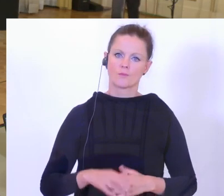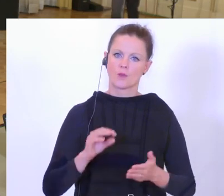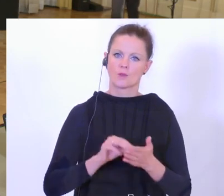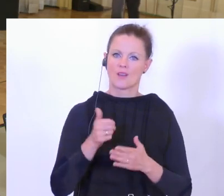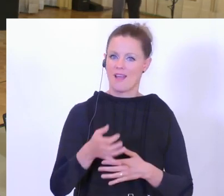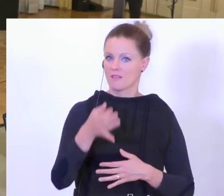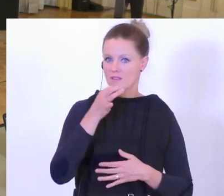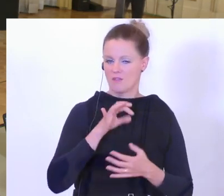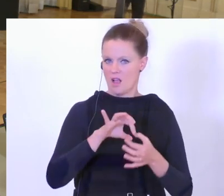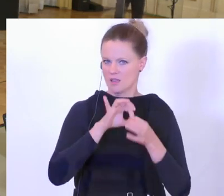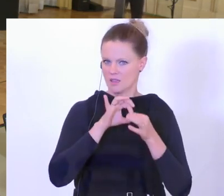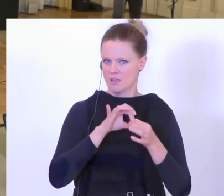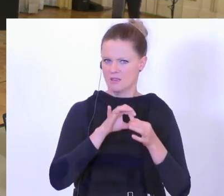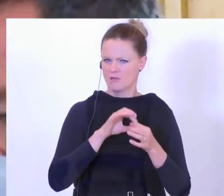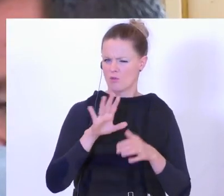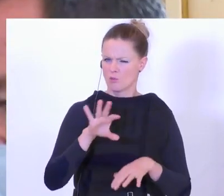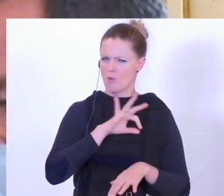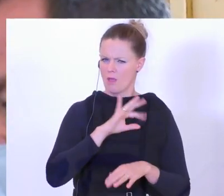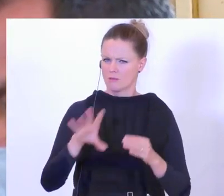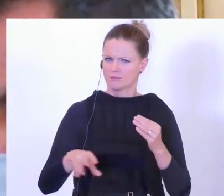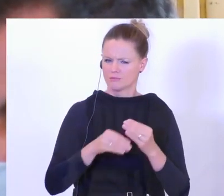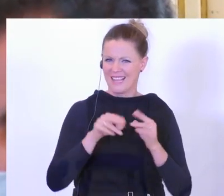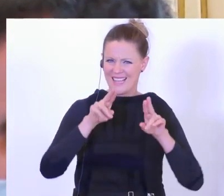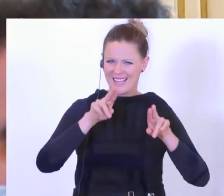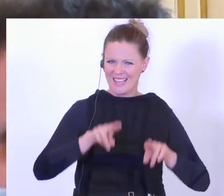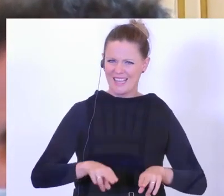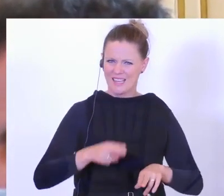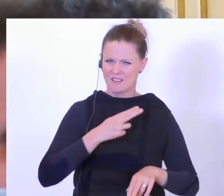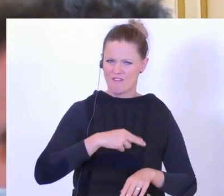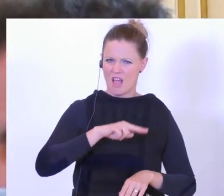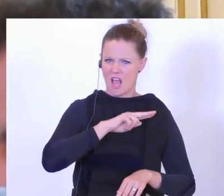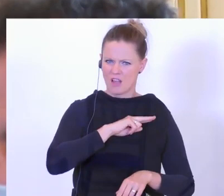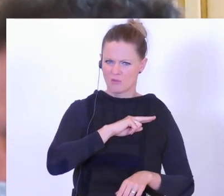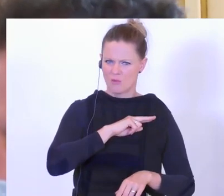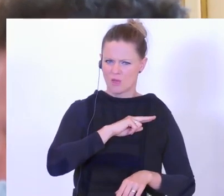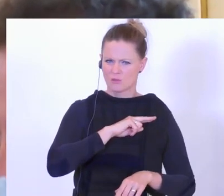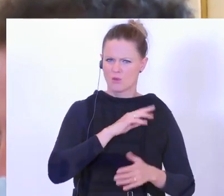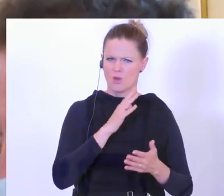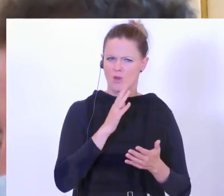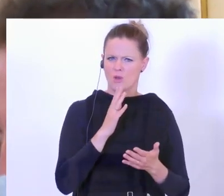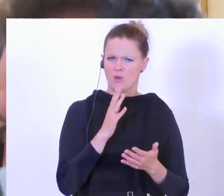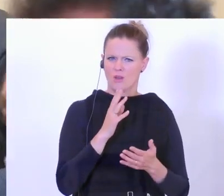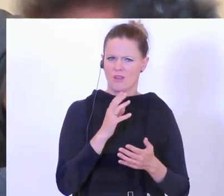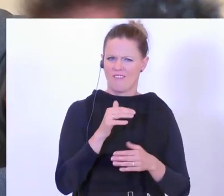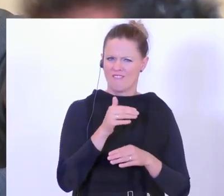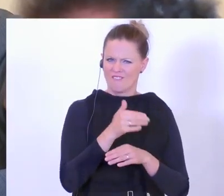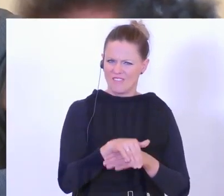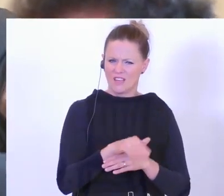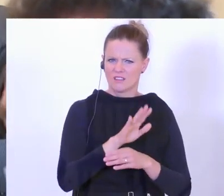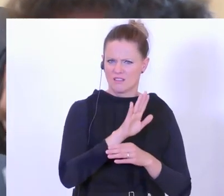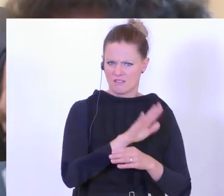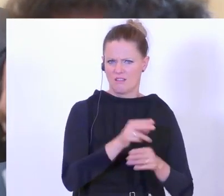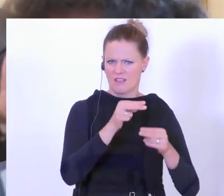Eine Nachfrage zu der Frage des Kollegen. Rechtlich verantwortlich ist dann doch grundsätzlich schon der Wirt der Restaurantbesitzer